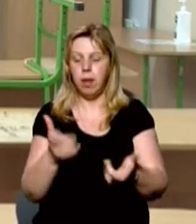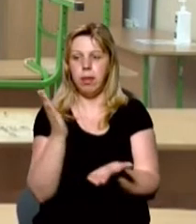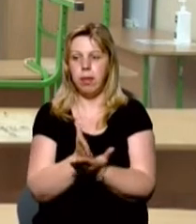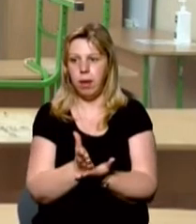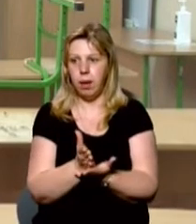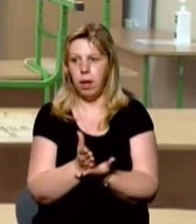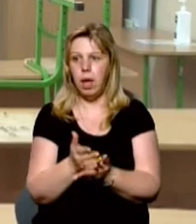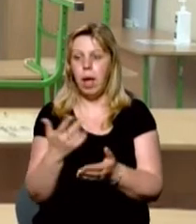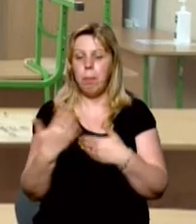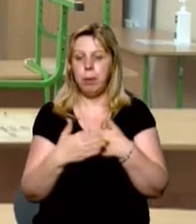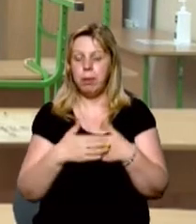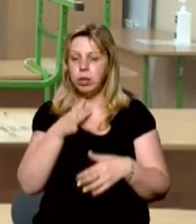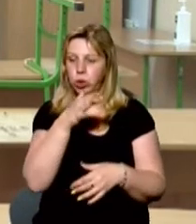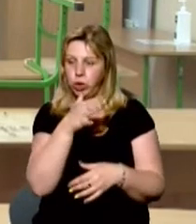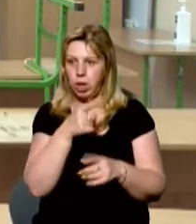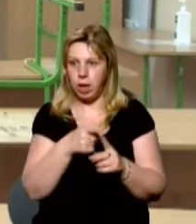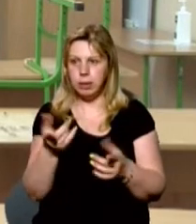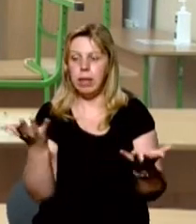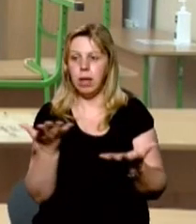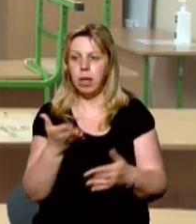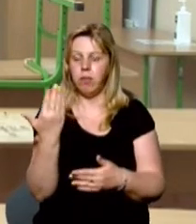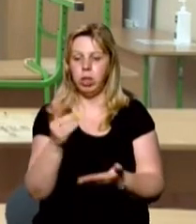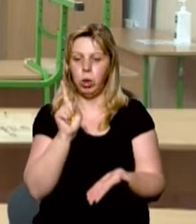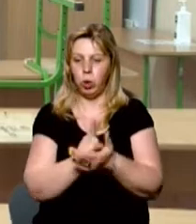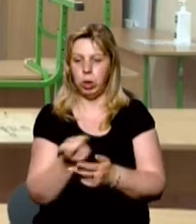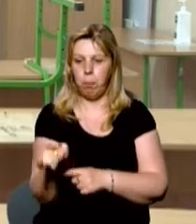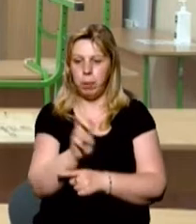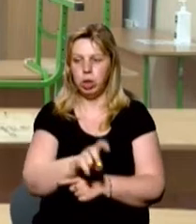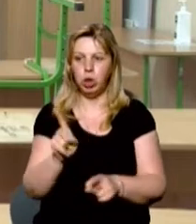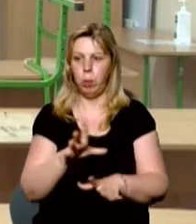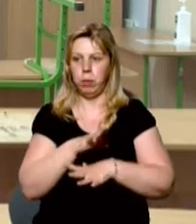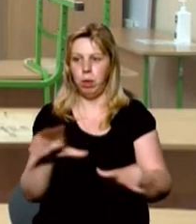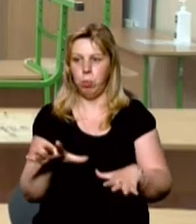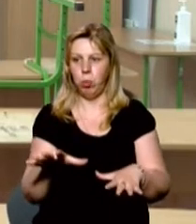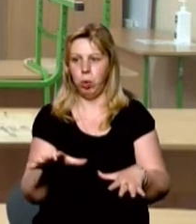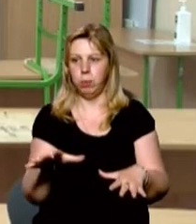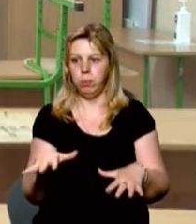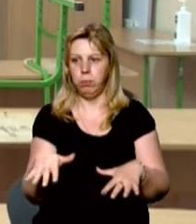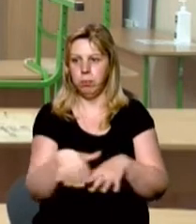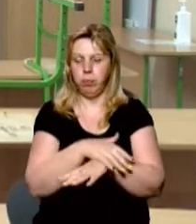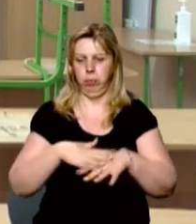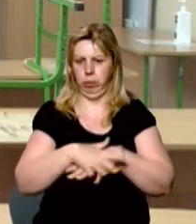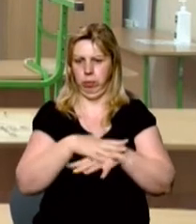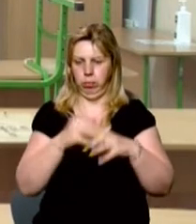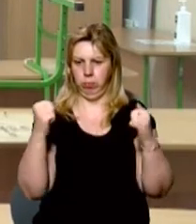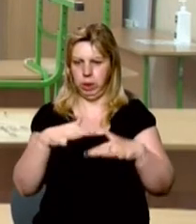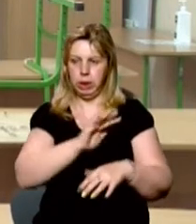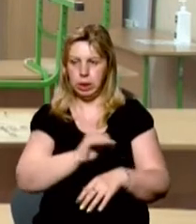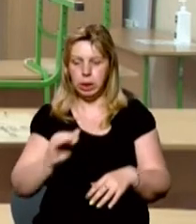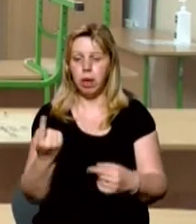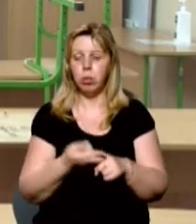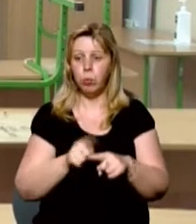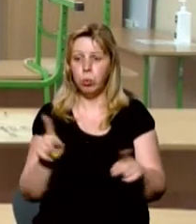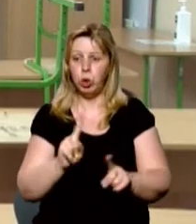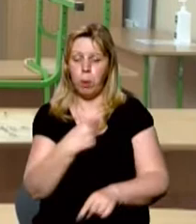приблизно час, у який вони повинні прийти, щоб не було великого скупчення дітей, тому що